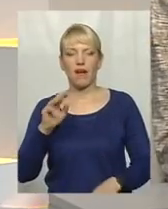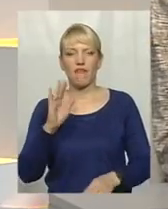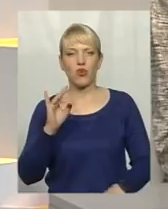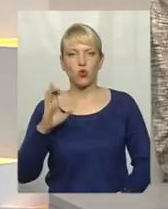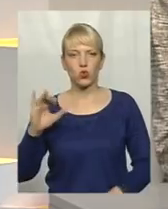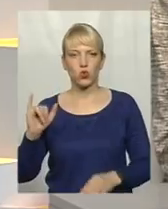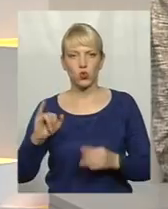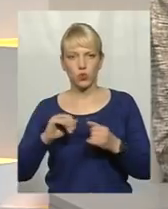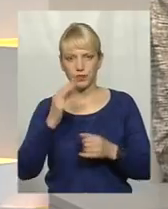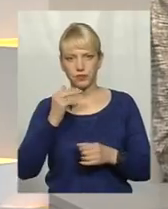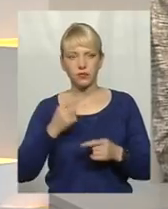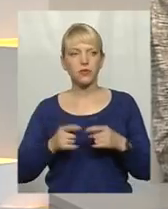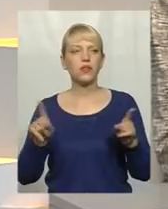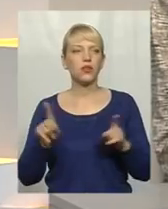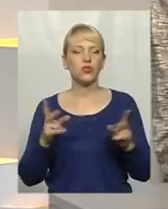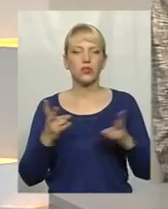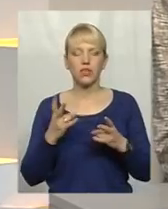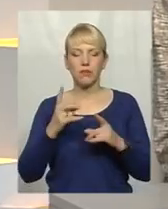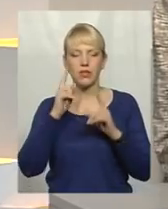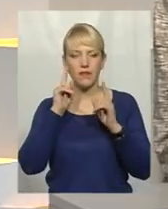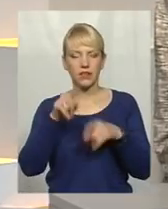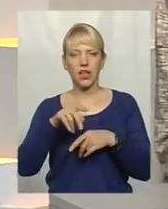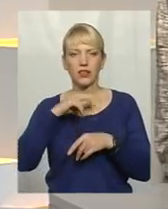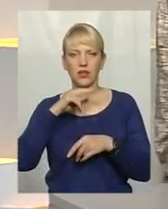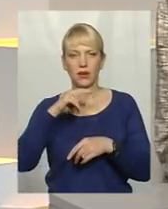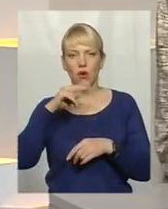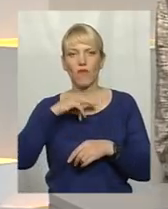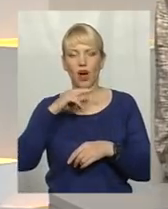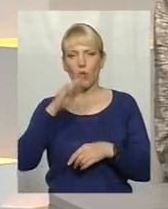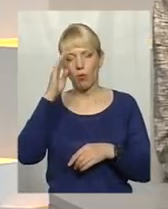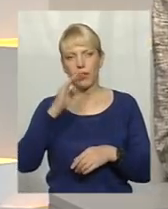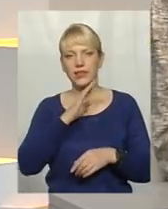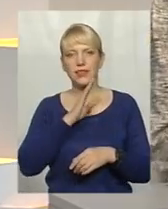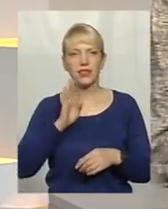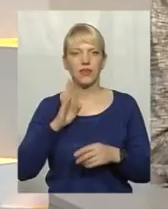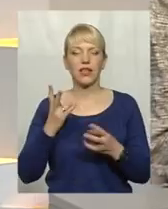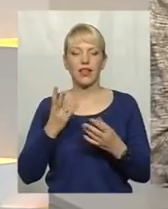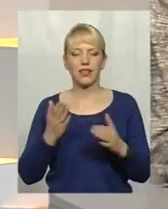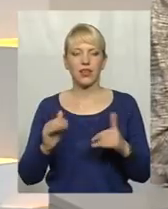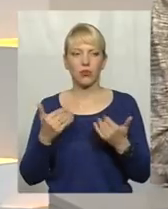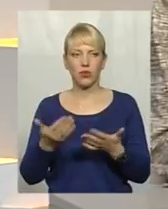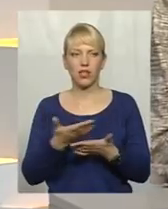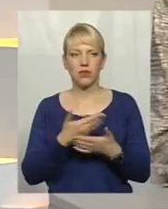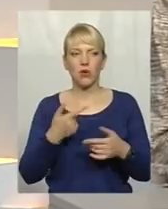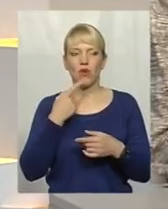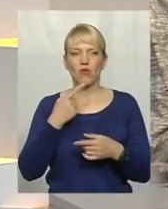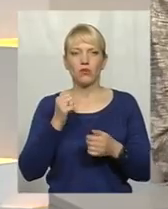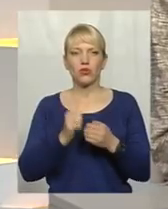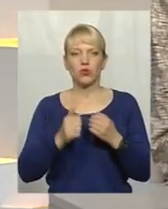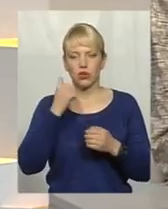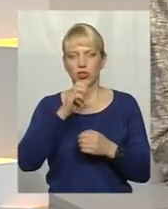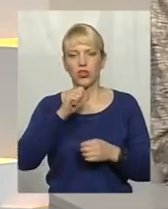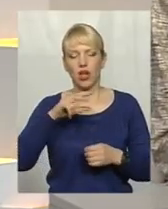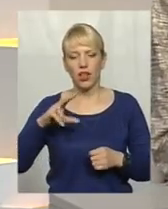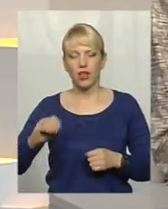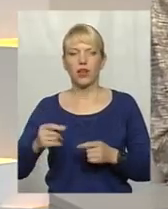звертати увагу батьків? Які рекомендації? Ми про них говоримо щорічно, разом з